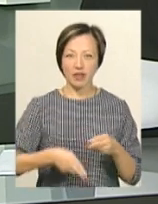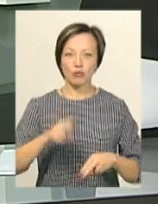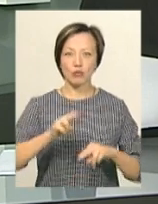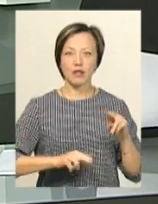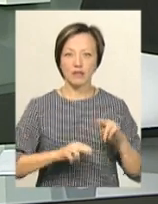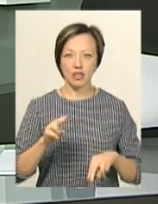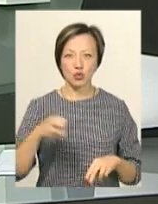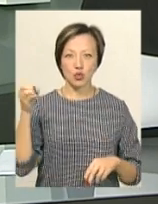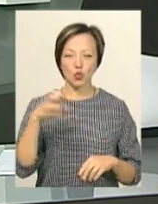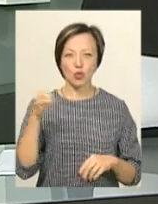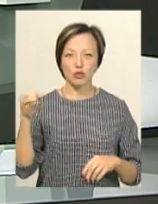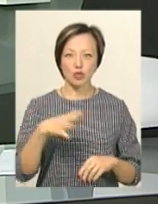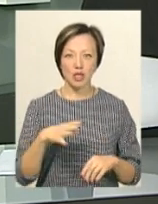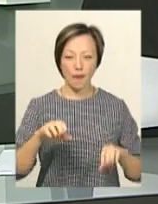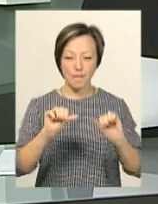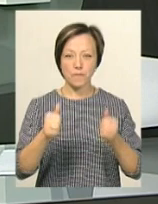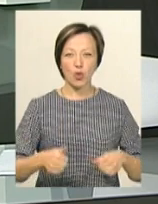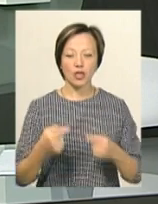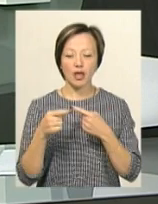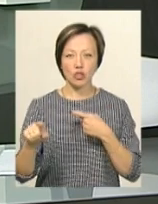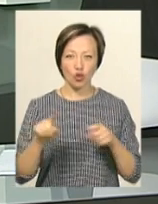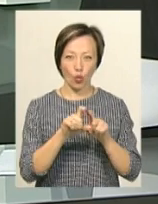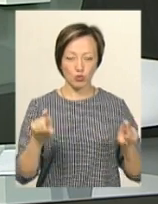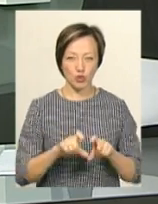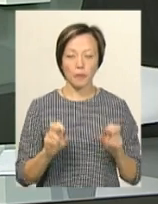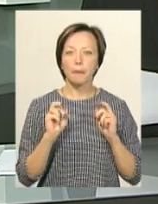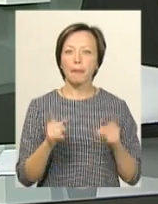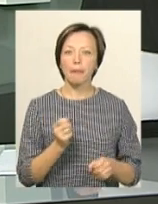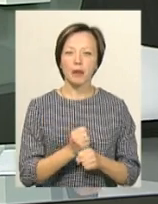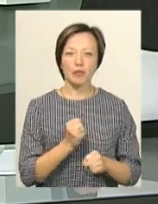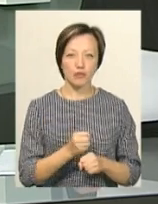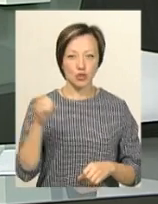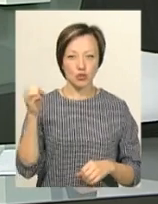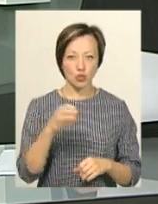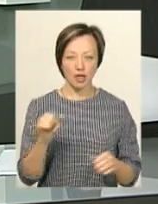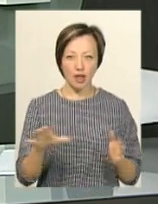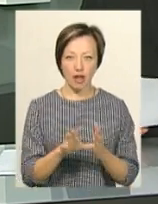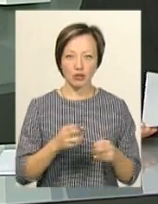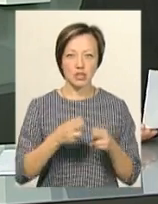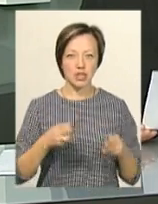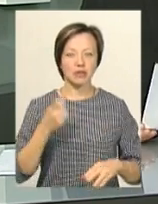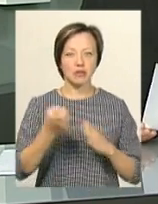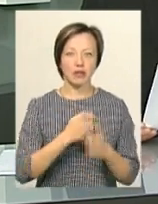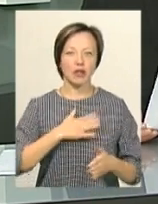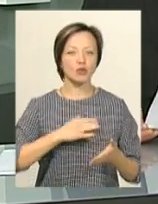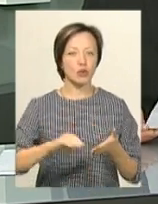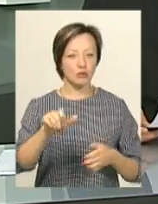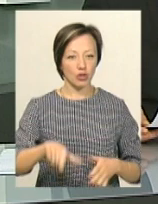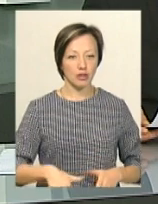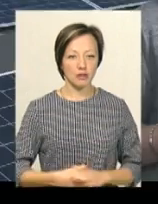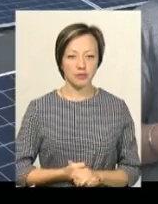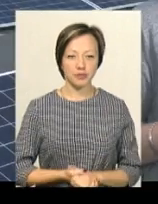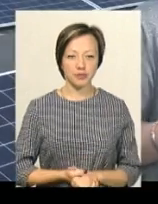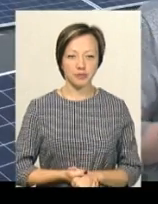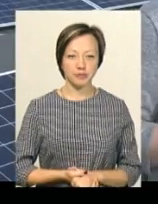будівництва сонячних модулів на інших корпусах. Як працюватиме сонячна електростанція, дізнавалась Ірина Аріон.